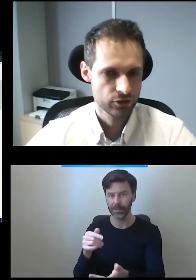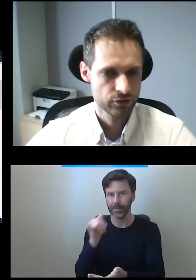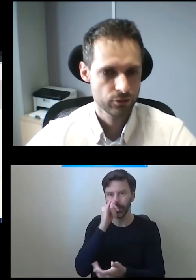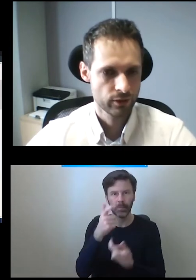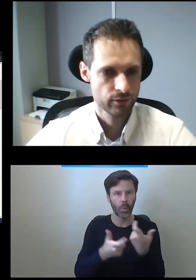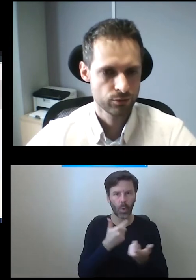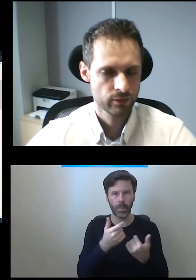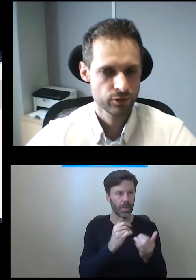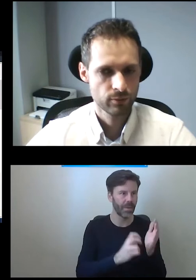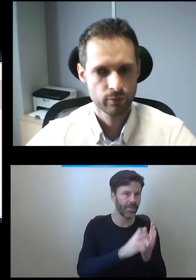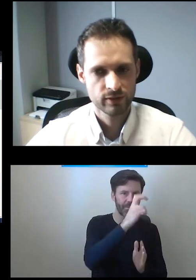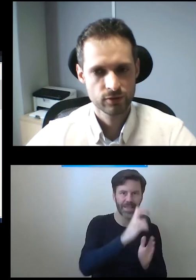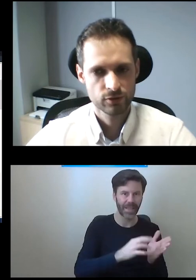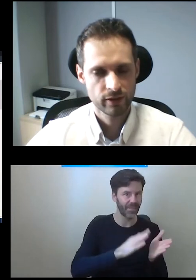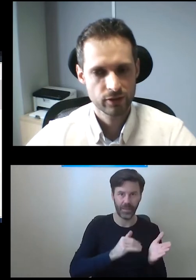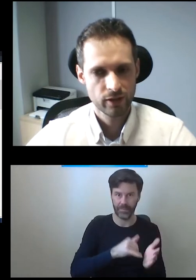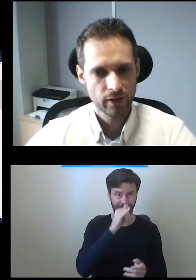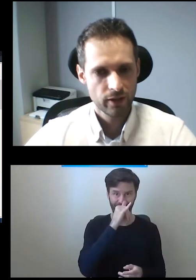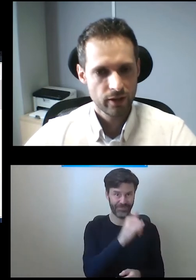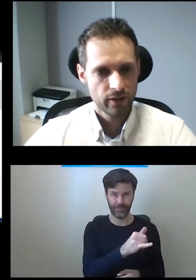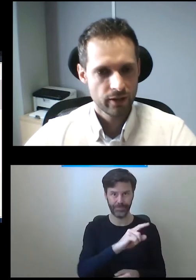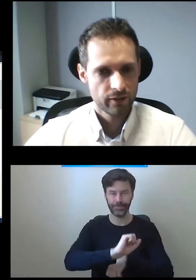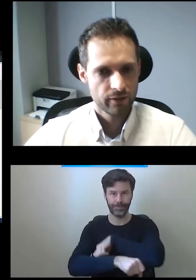technicznych, które można byłoby zastosować.